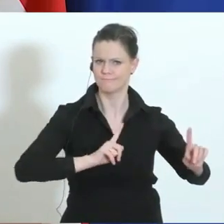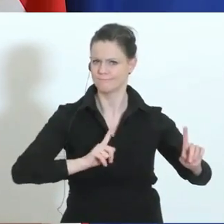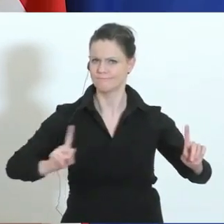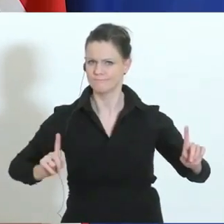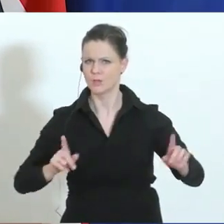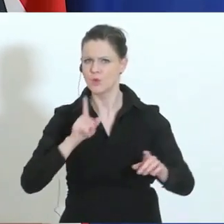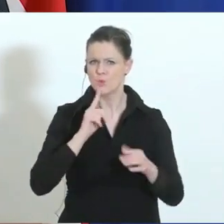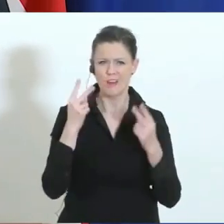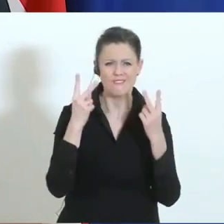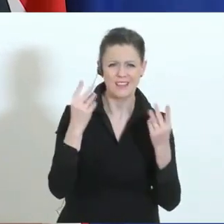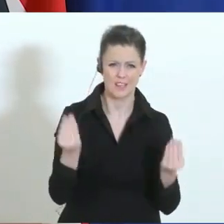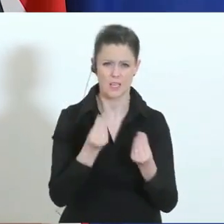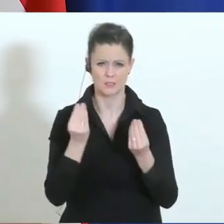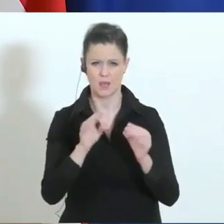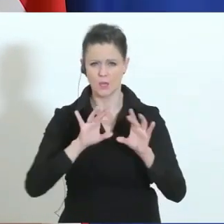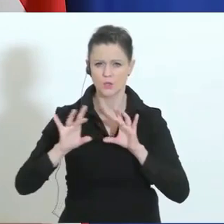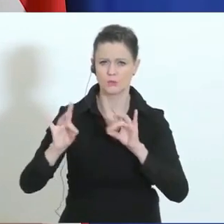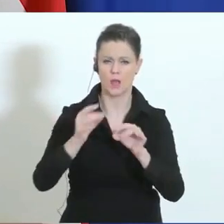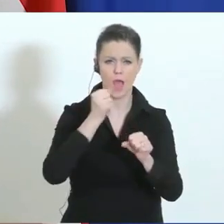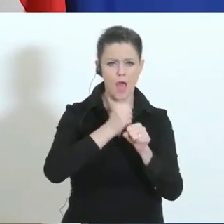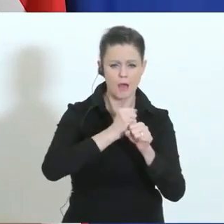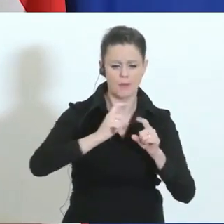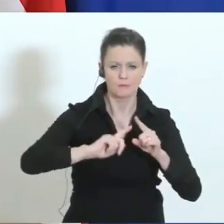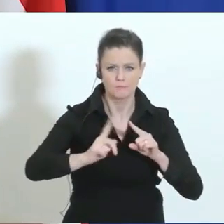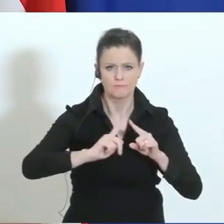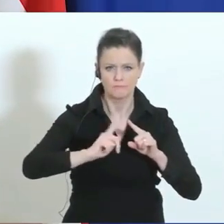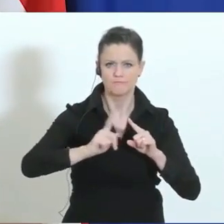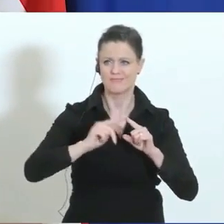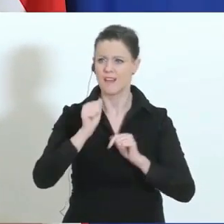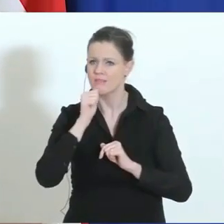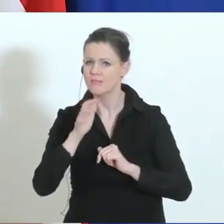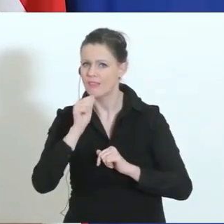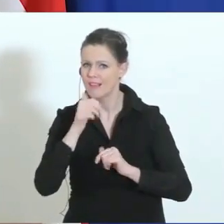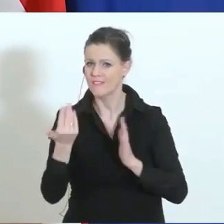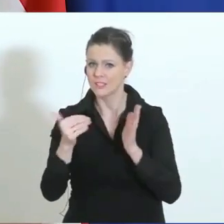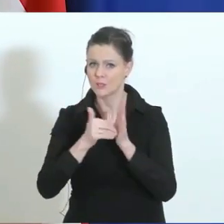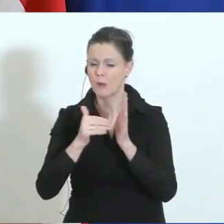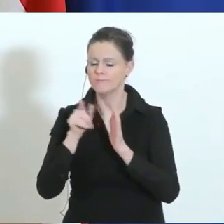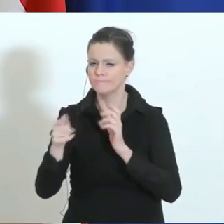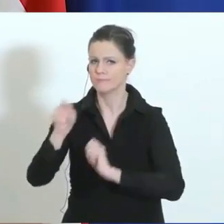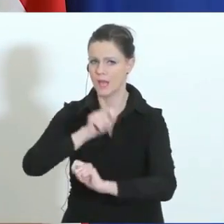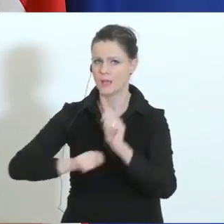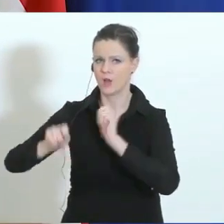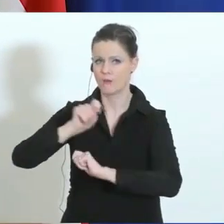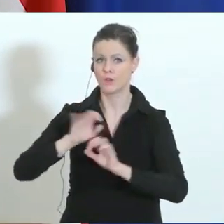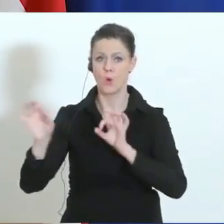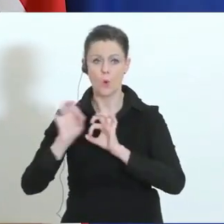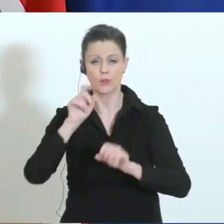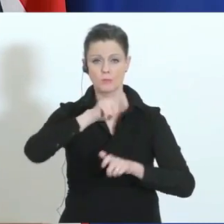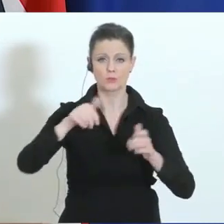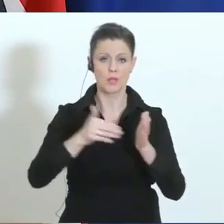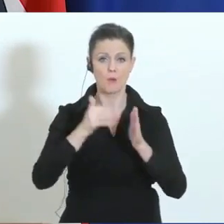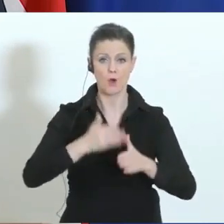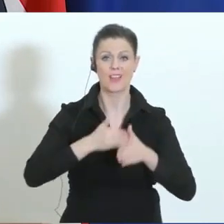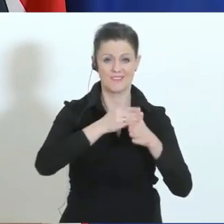Wichtige zu tun, wie arbeiten zu gehen, die Dinge des täglichen Bedarfs zu kaufen, Menschen zu helfen, die Hilfe brauchen.